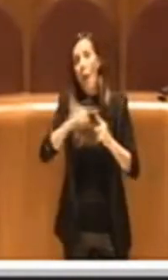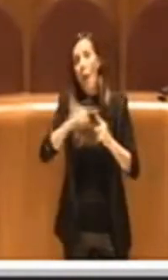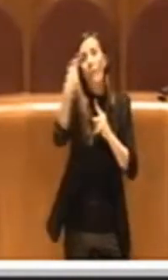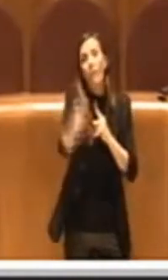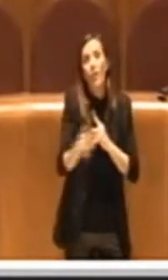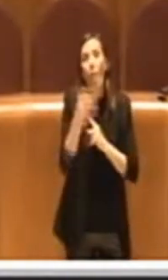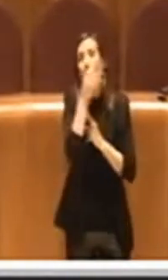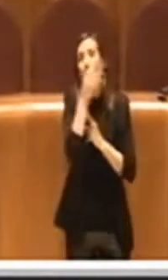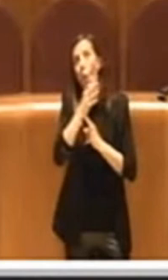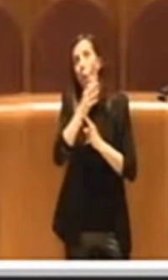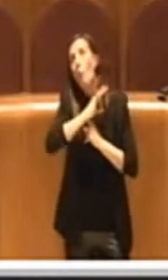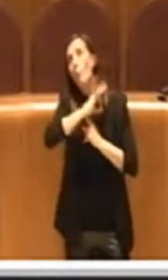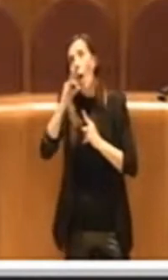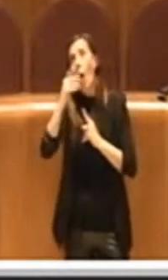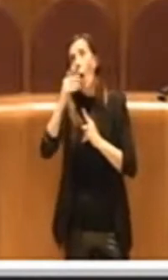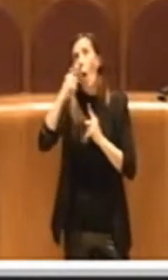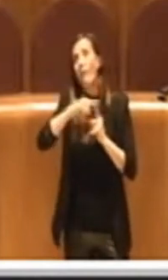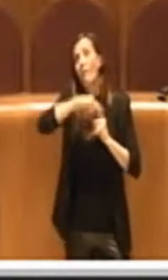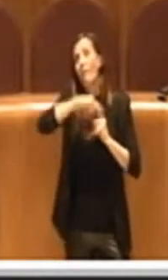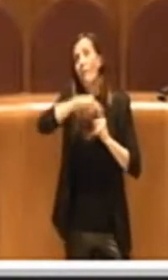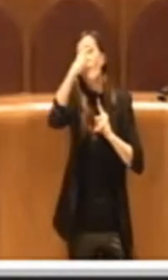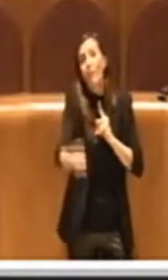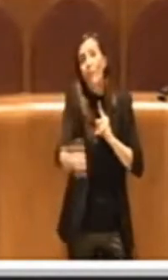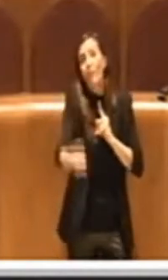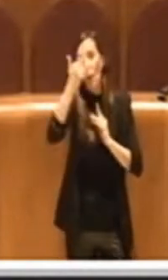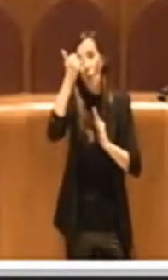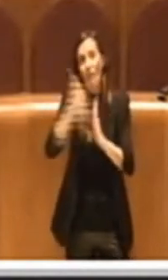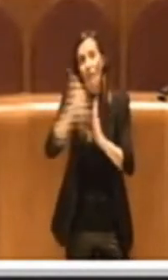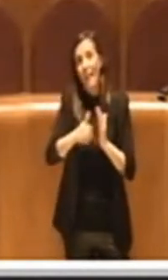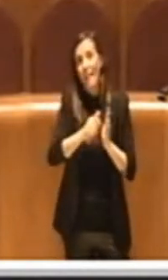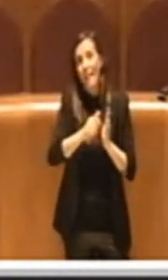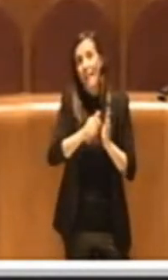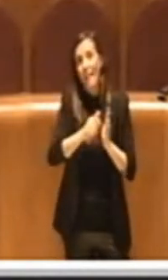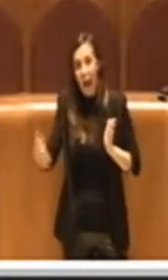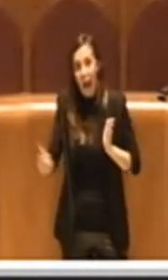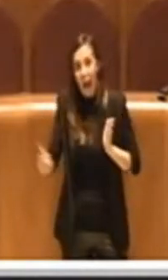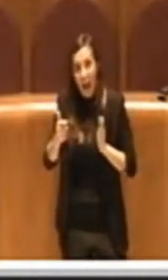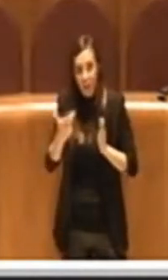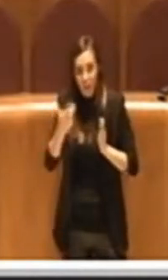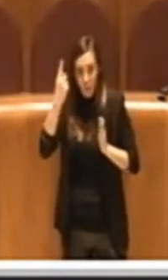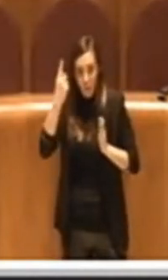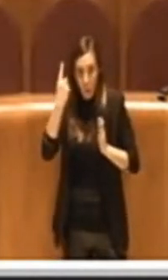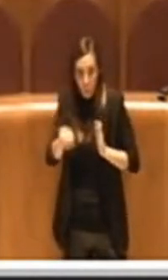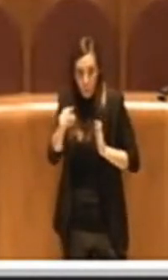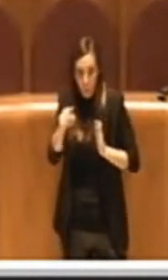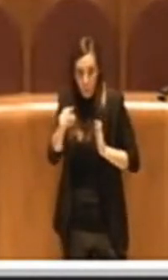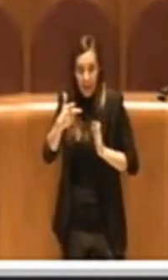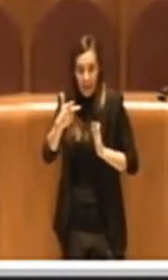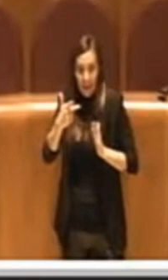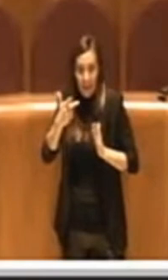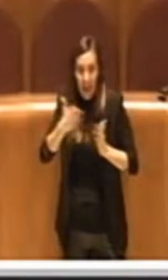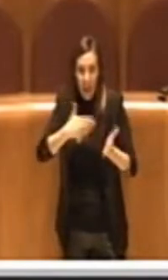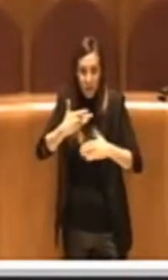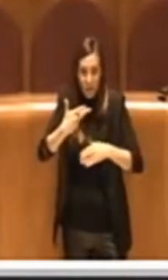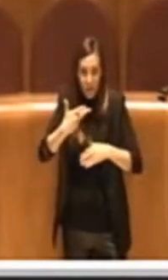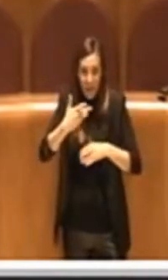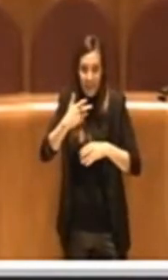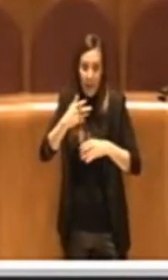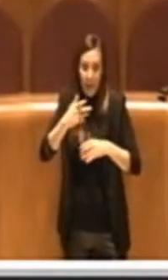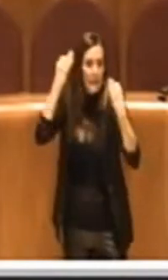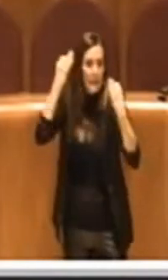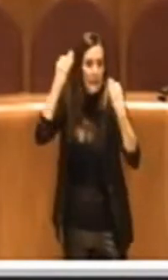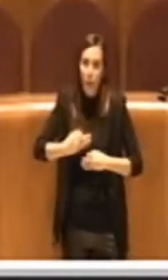anno, vista la prosecuzione dell'emergenza Covid che ci porterà sicuramente alla fine del